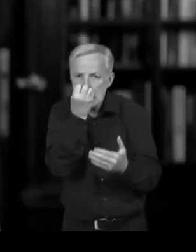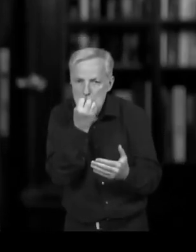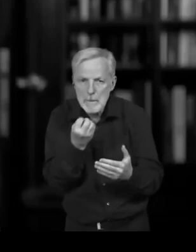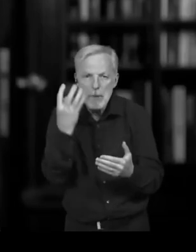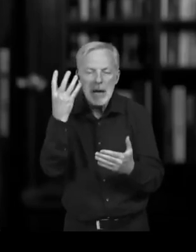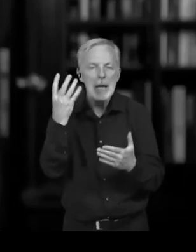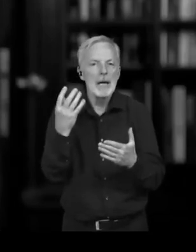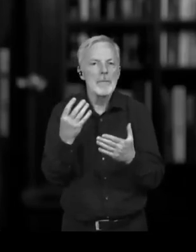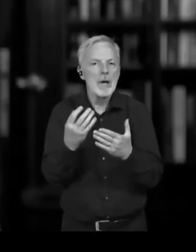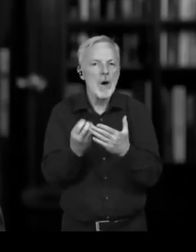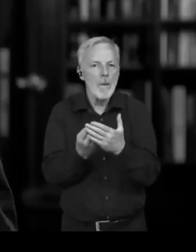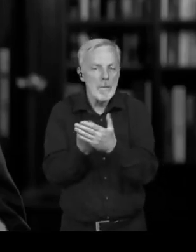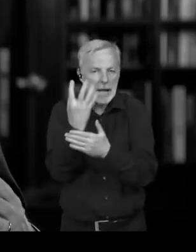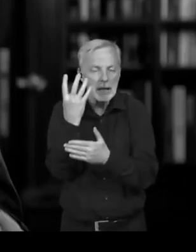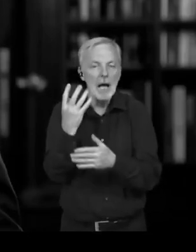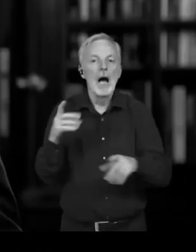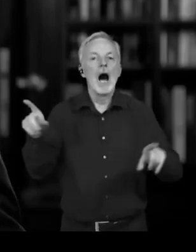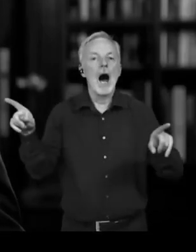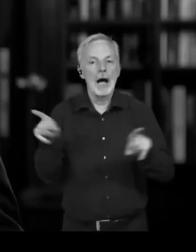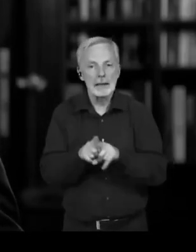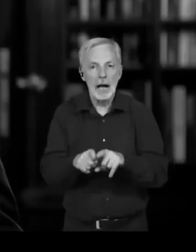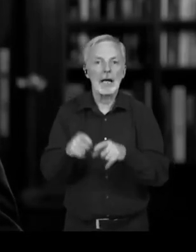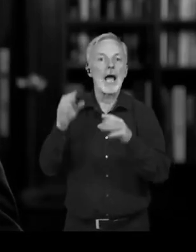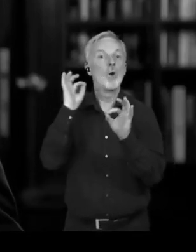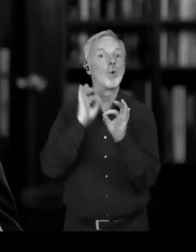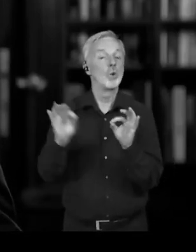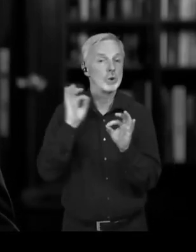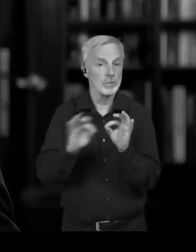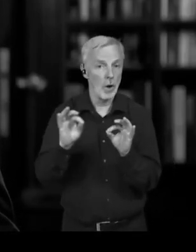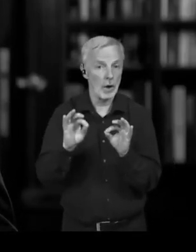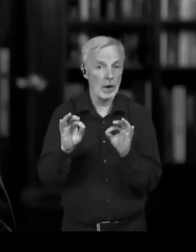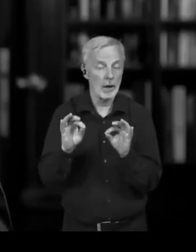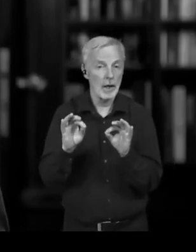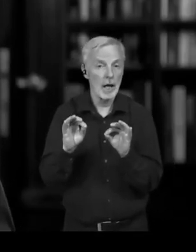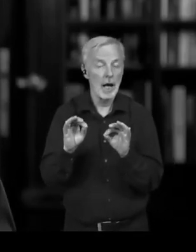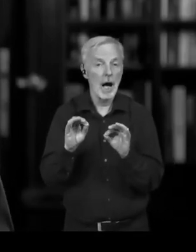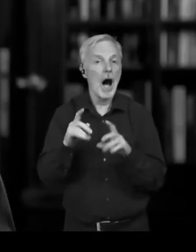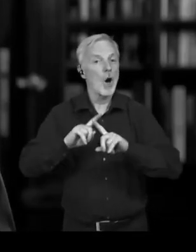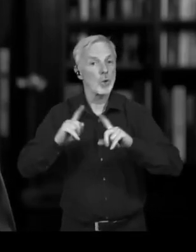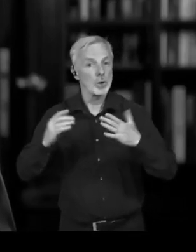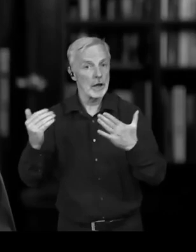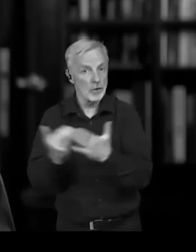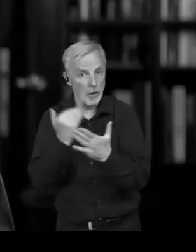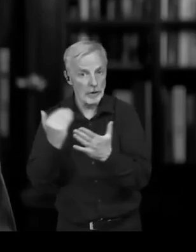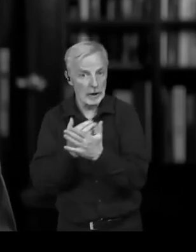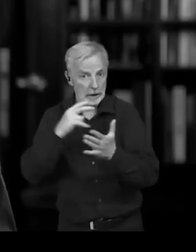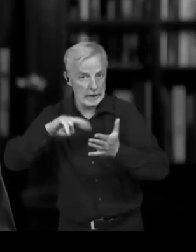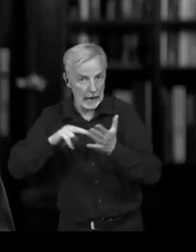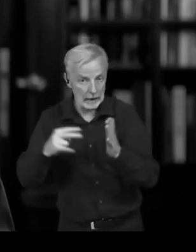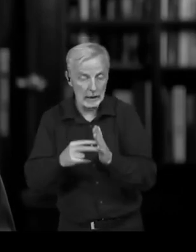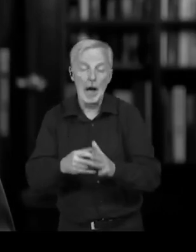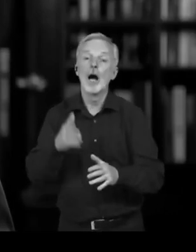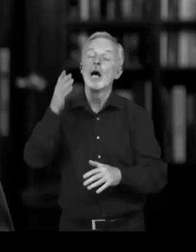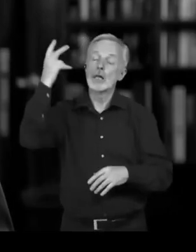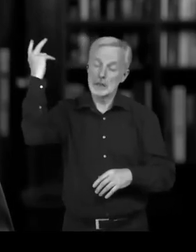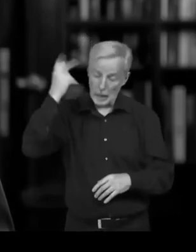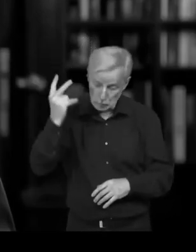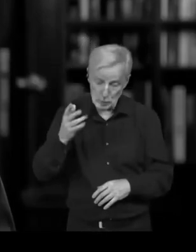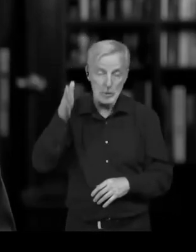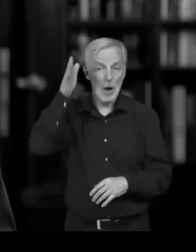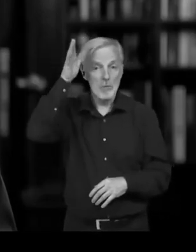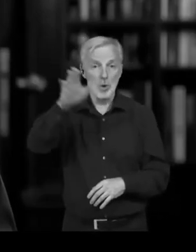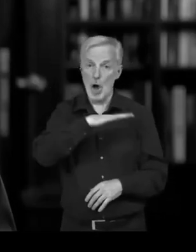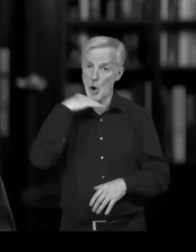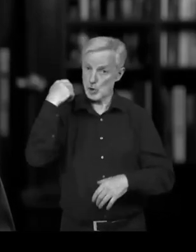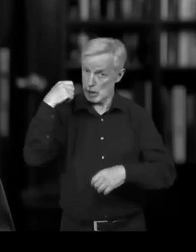to je absurdita první třídy. Navíc jsme jediná země, která nezrušila DPH, maximálně